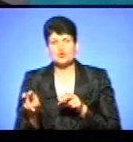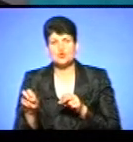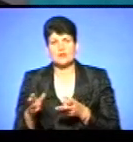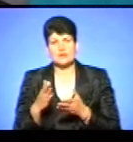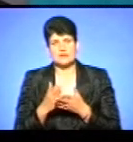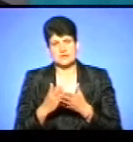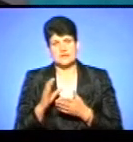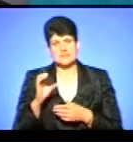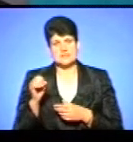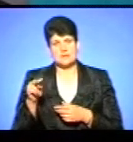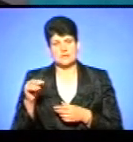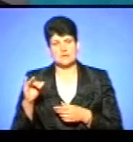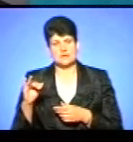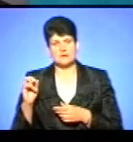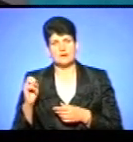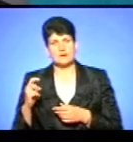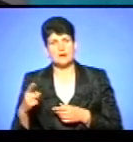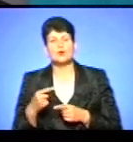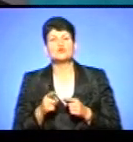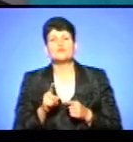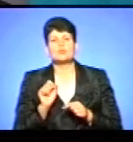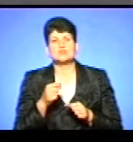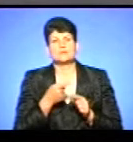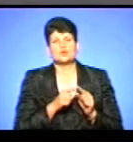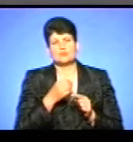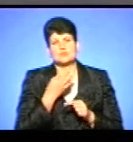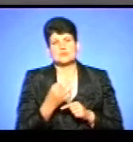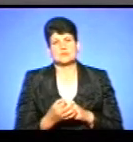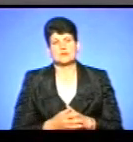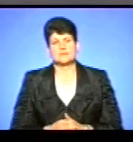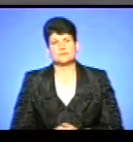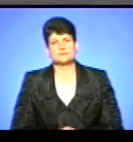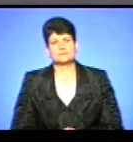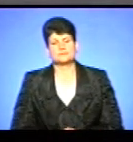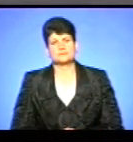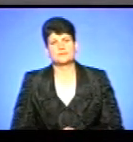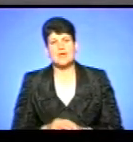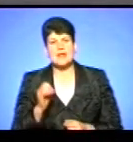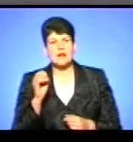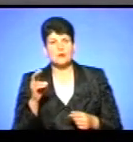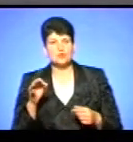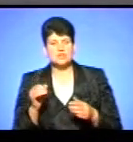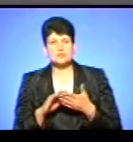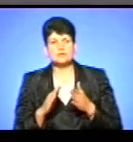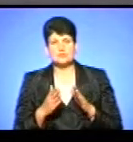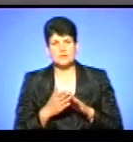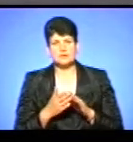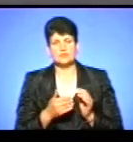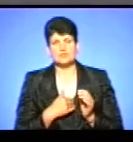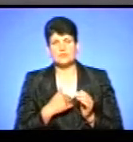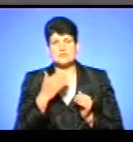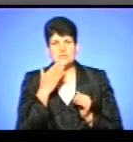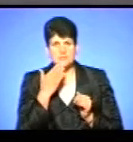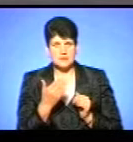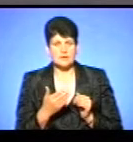каналізації, так далі, в області. Тобто, що ви можете по цьому сказати? Екологічну ситуацію. Ну, екологічну ситуацію, напевно, ви хотіли би запитати